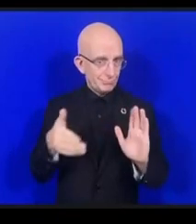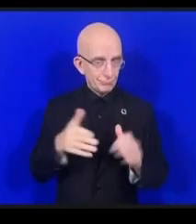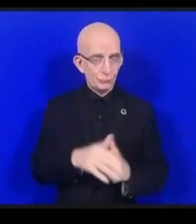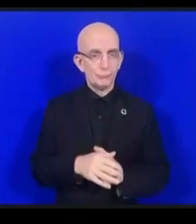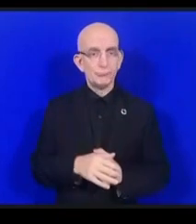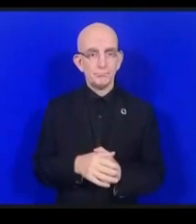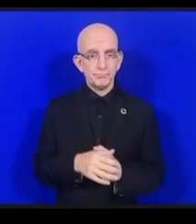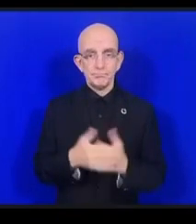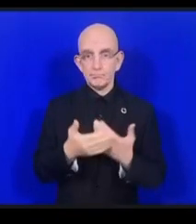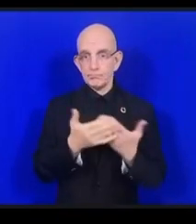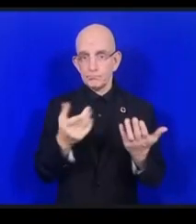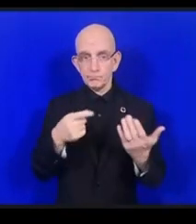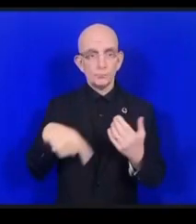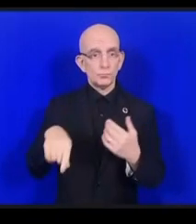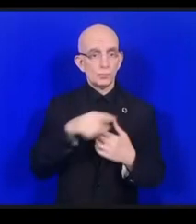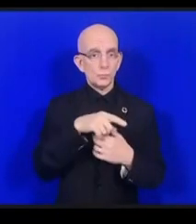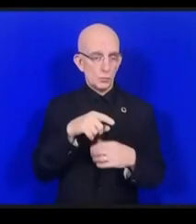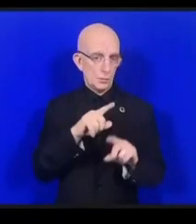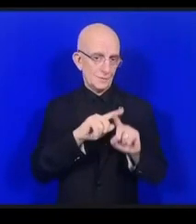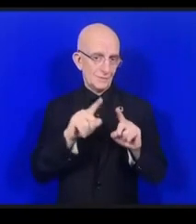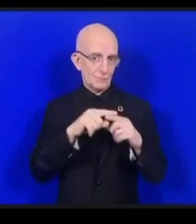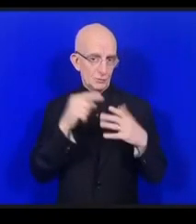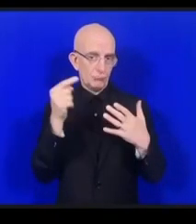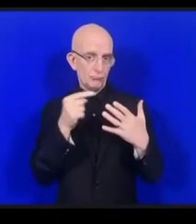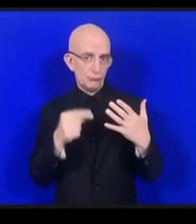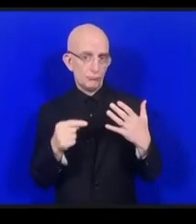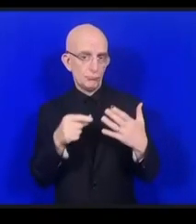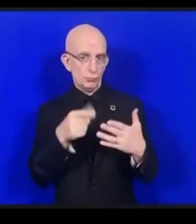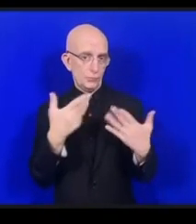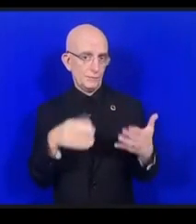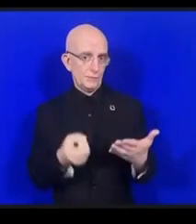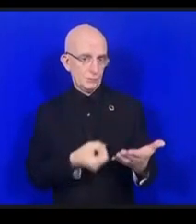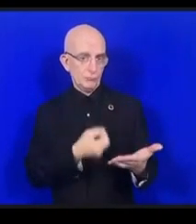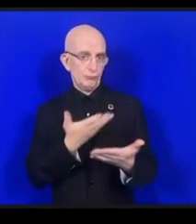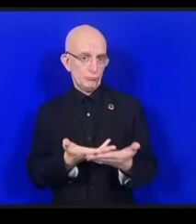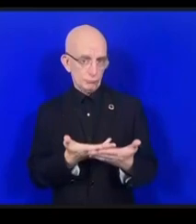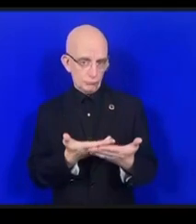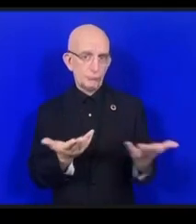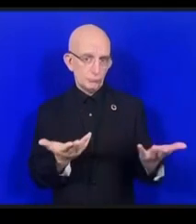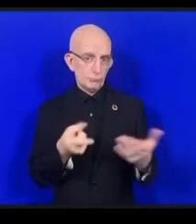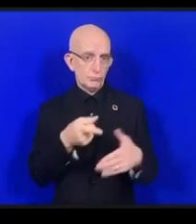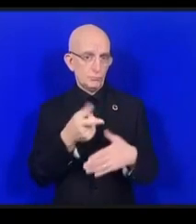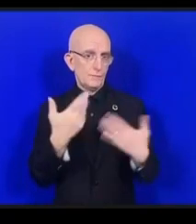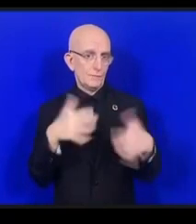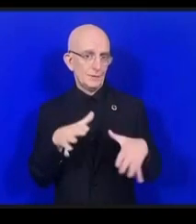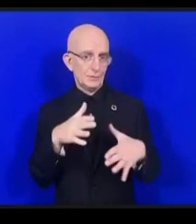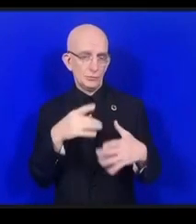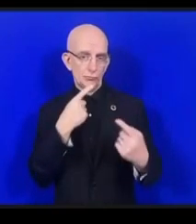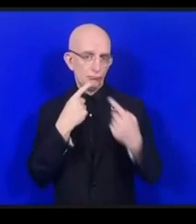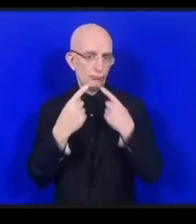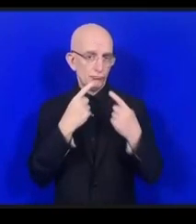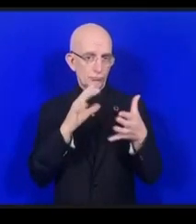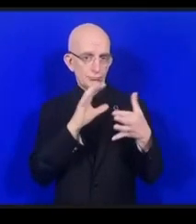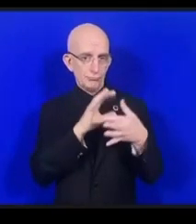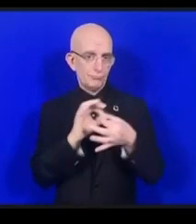jeunes vous avez parlé de la crise écologique